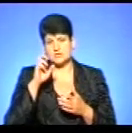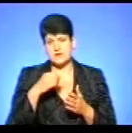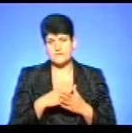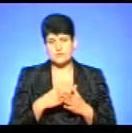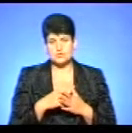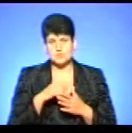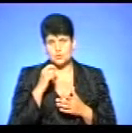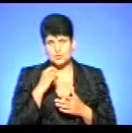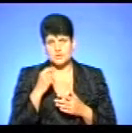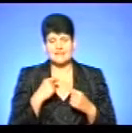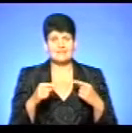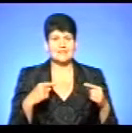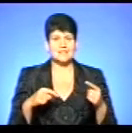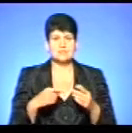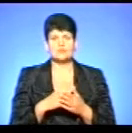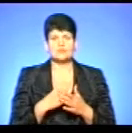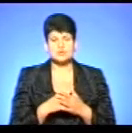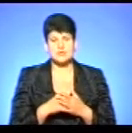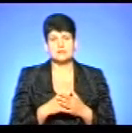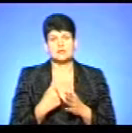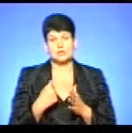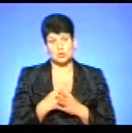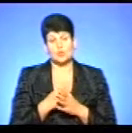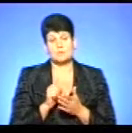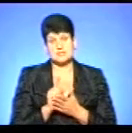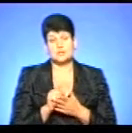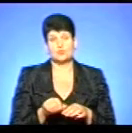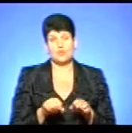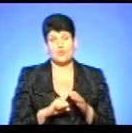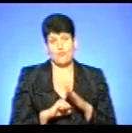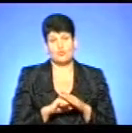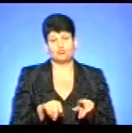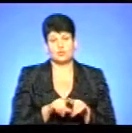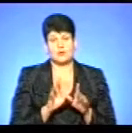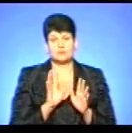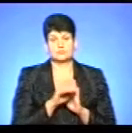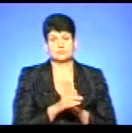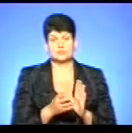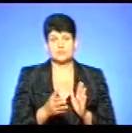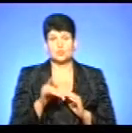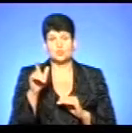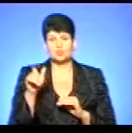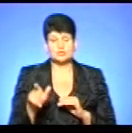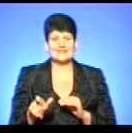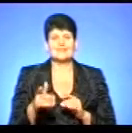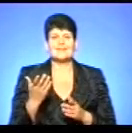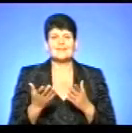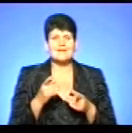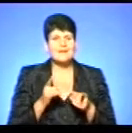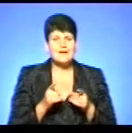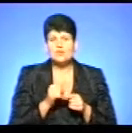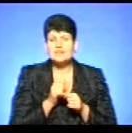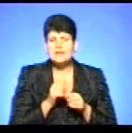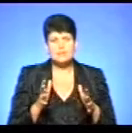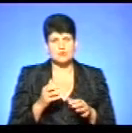України, і в інші бюджети, в тому числі до пенсійного фонду. Тобто людина, яка реально не може